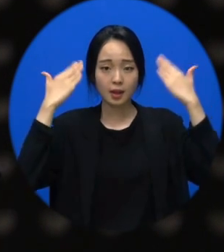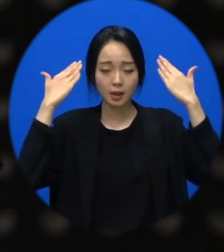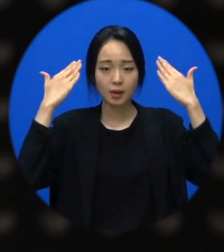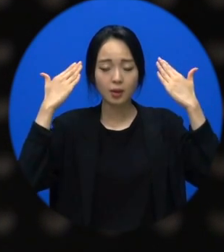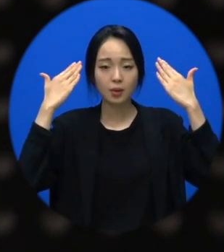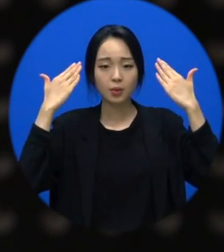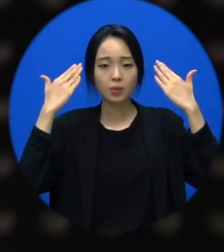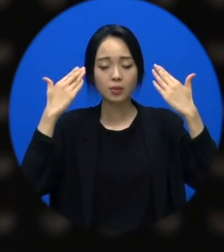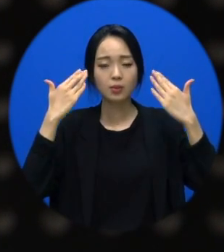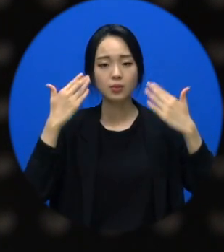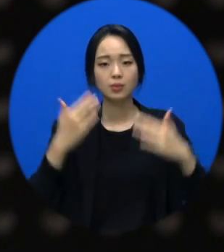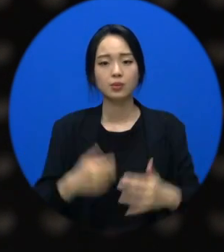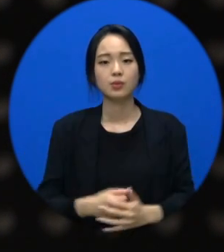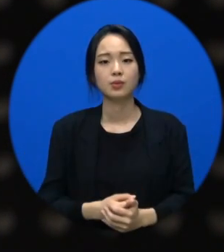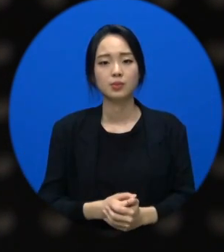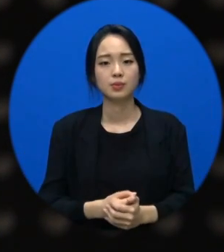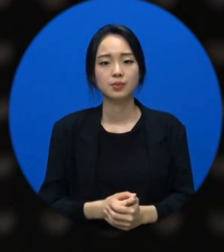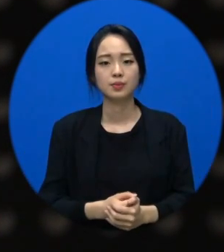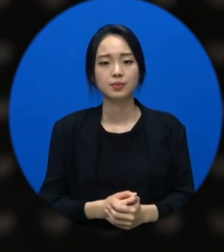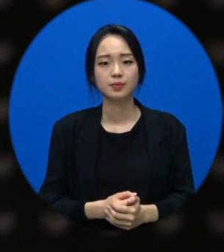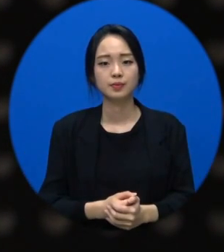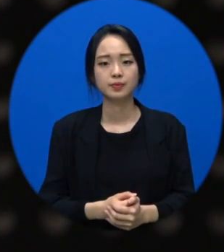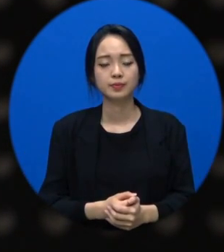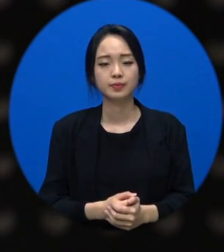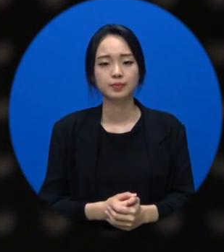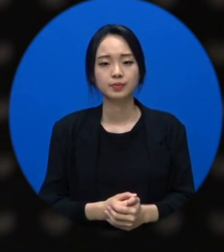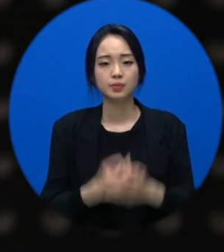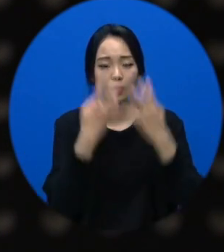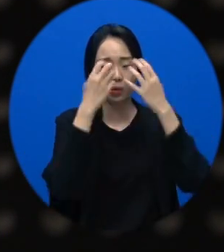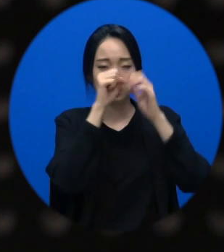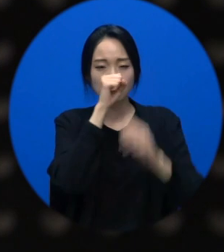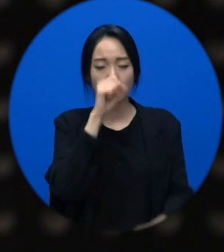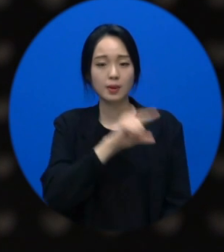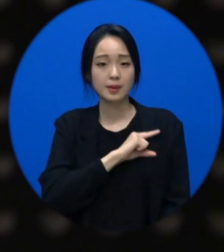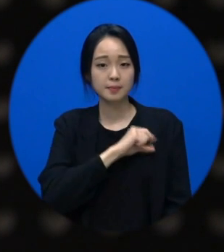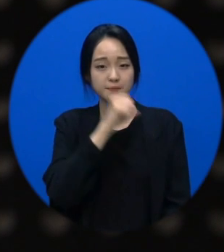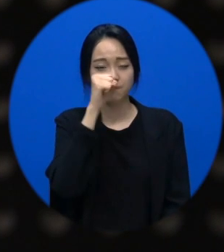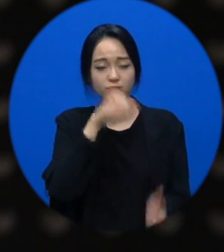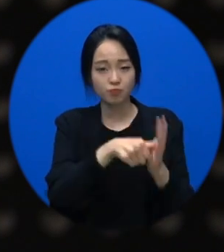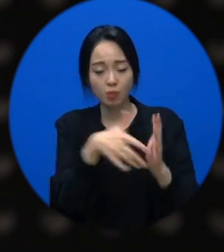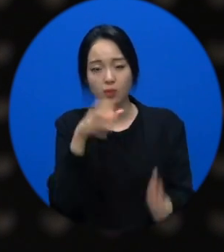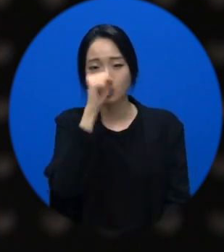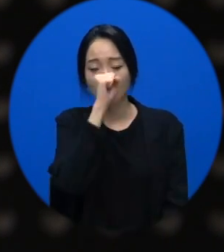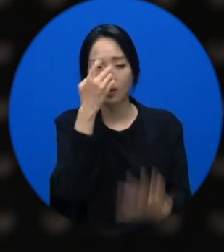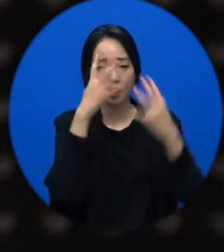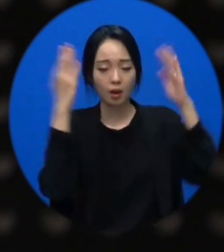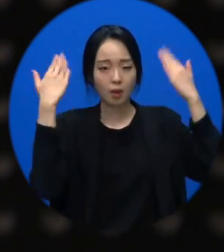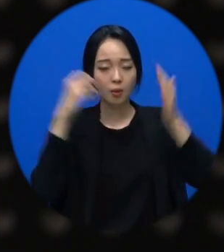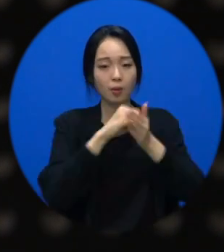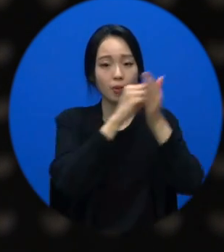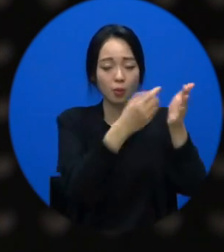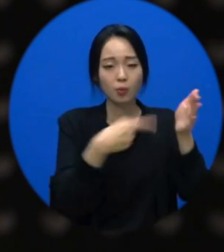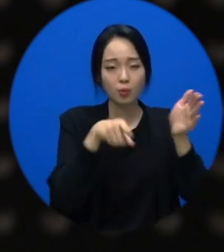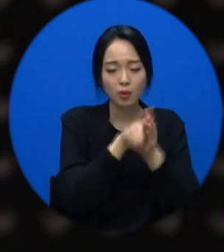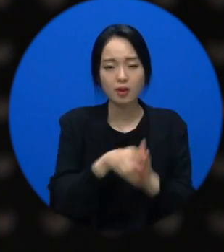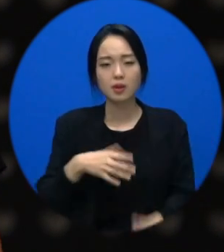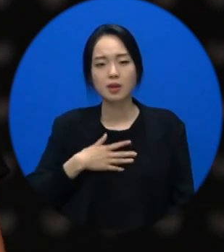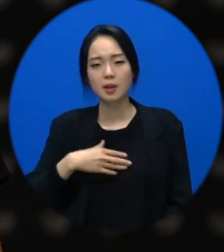분한테 해당되는 건 아니지만 좋은 대학을 위해서 적성 포기하시는 분들 분명히 있거든요. 왜 그래야 되냐고요. 왜